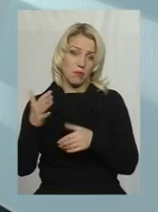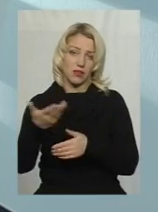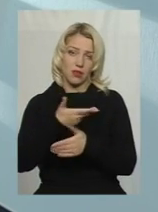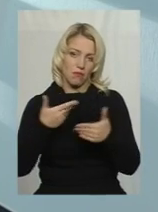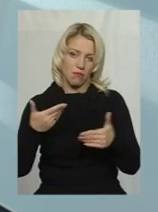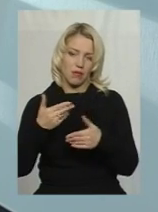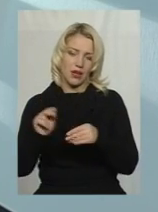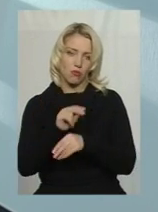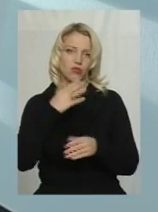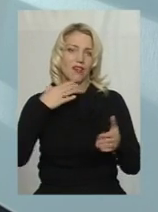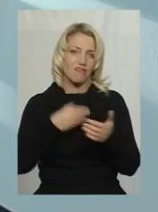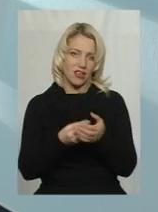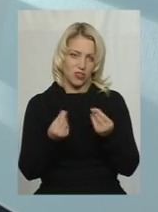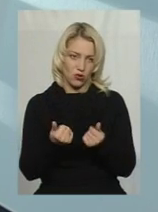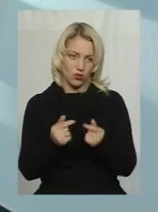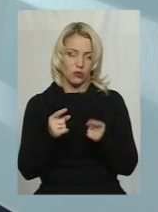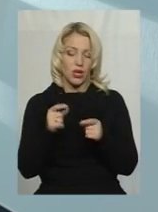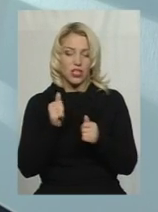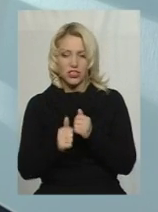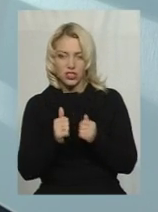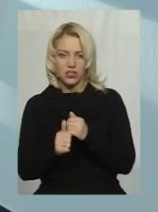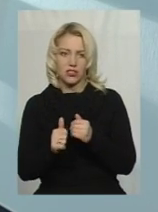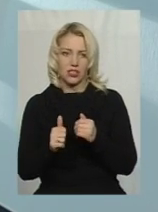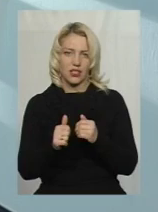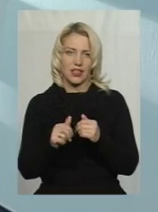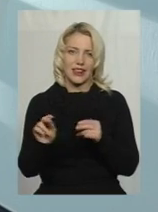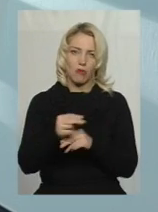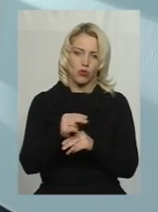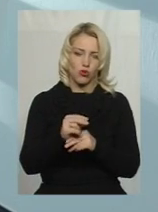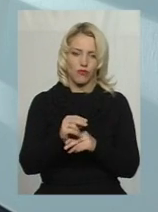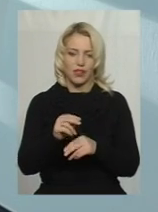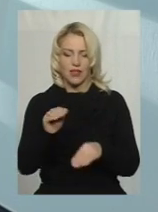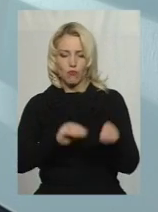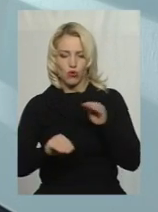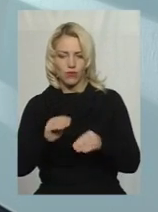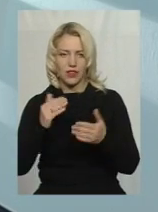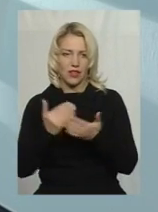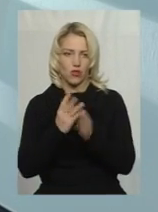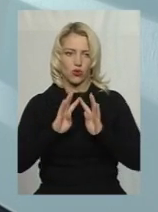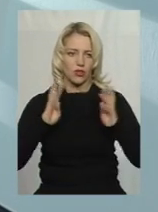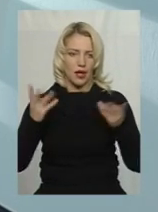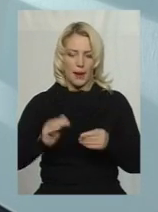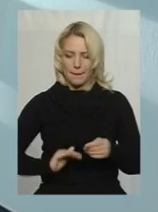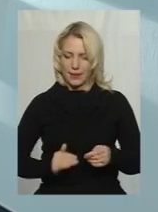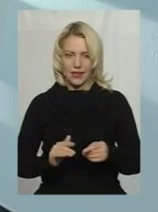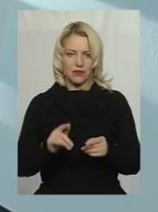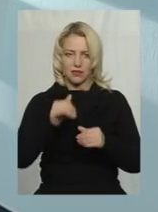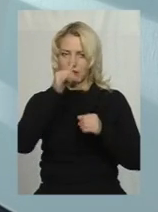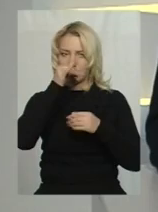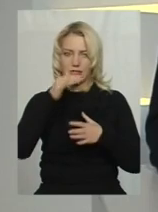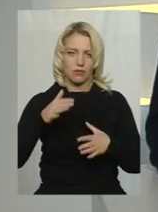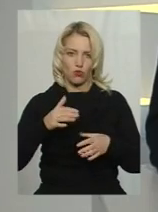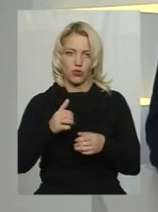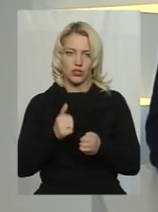за власний кошт, тому, що так часто теж, якби, і демонтувати, і монтувати нанову огорожу підрядник теж не в змозі.